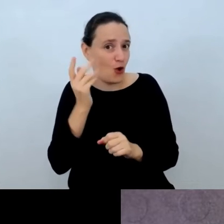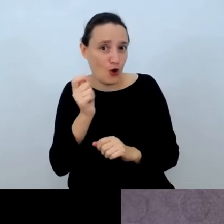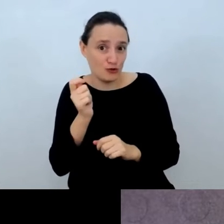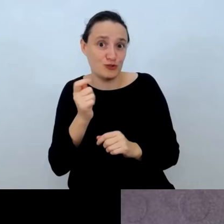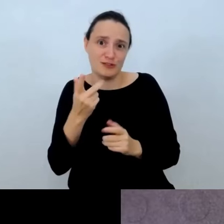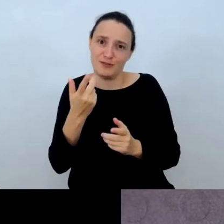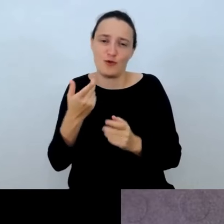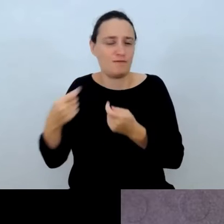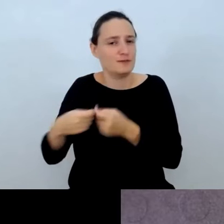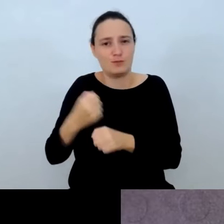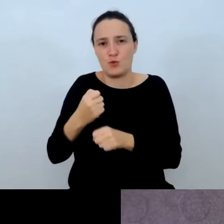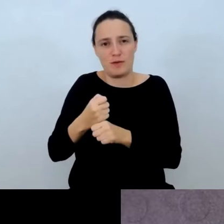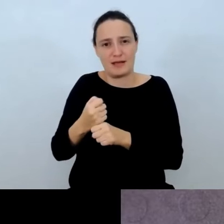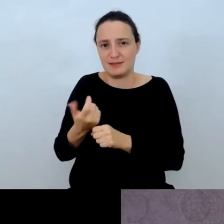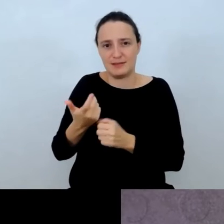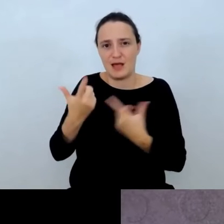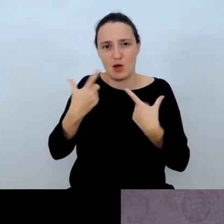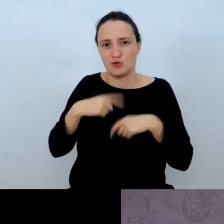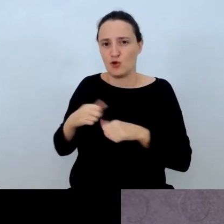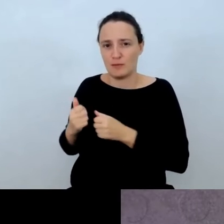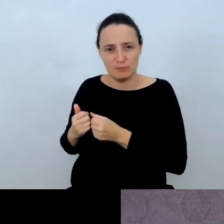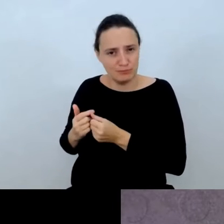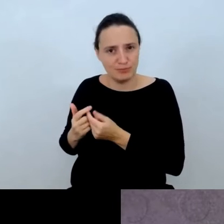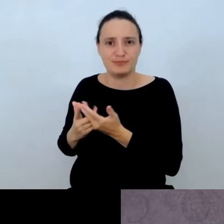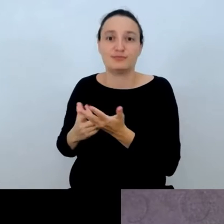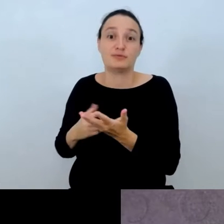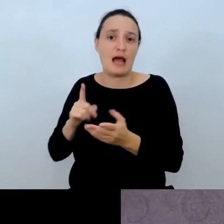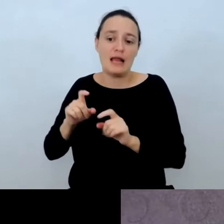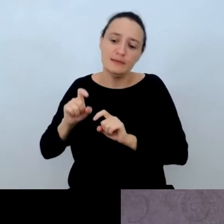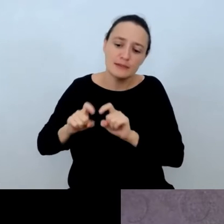osiągnąć wiele.